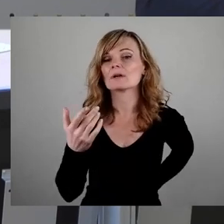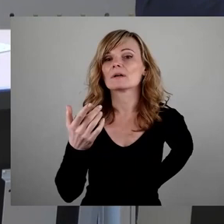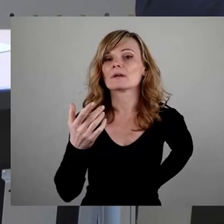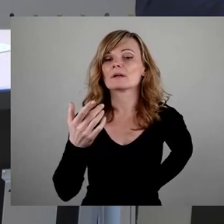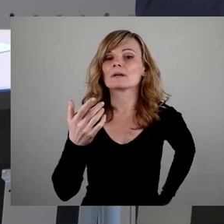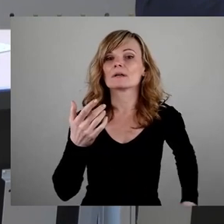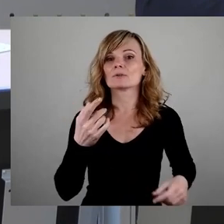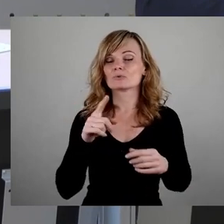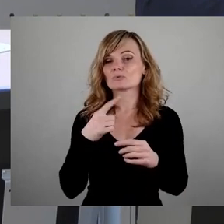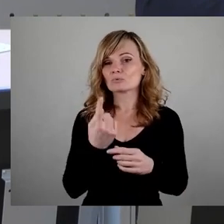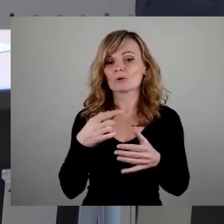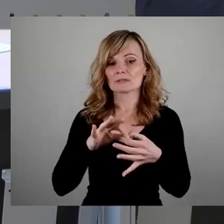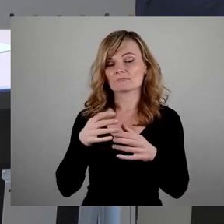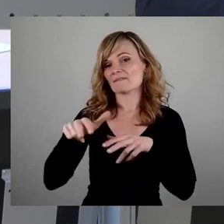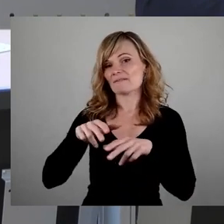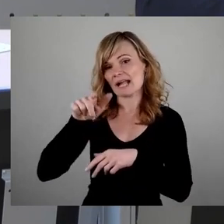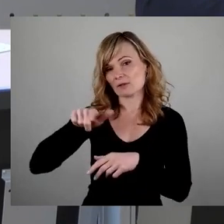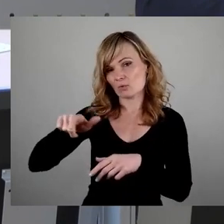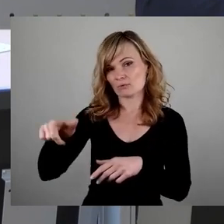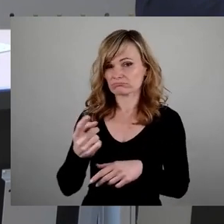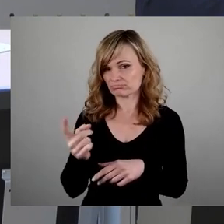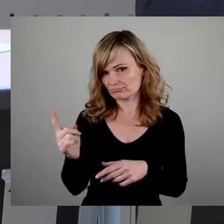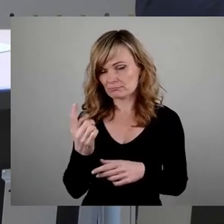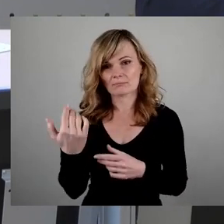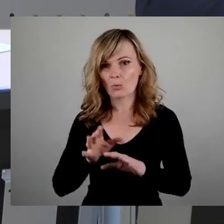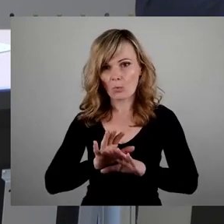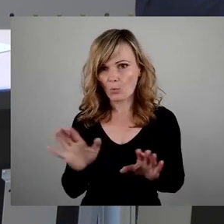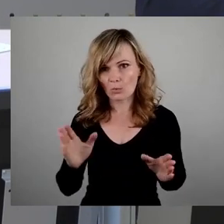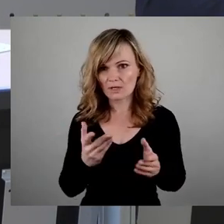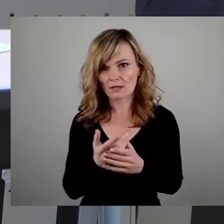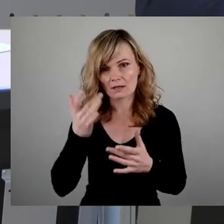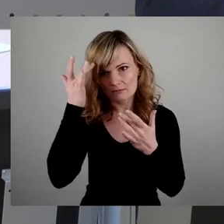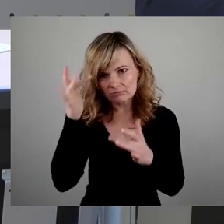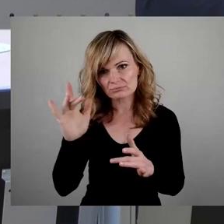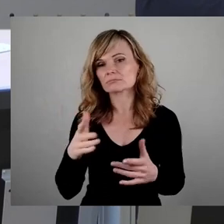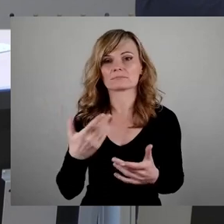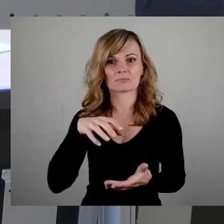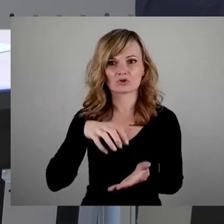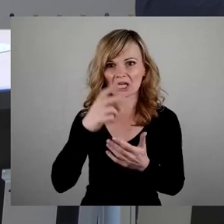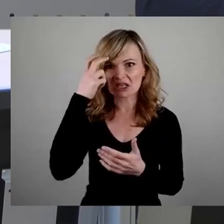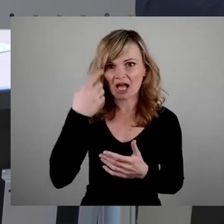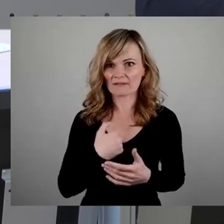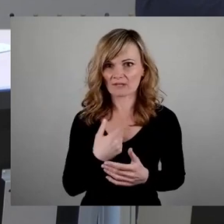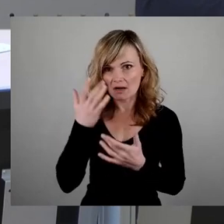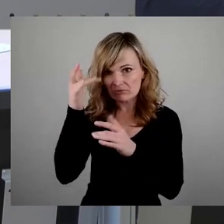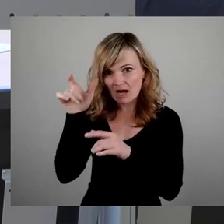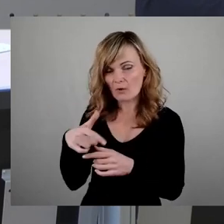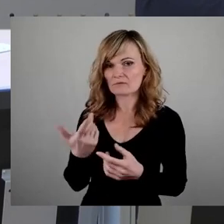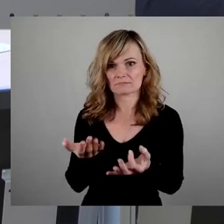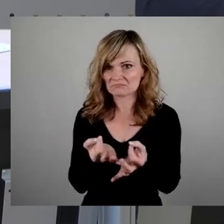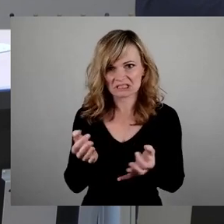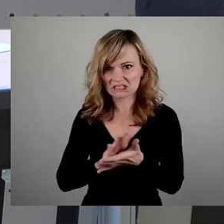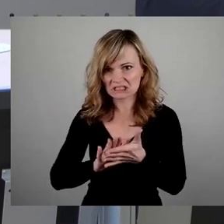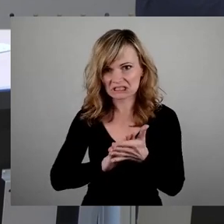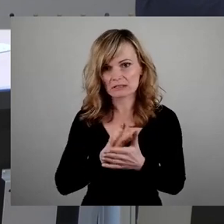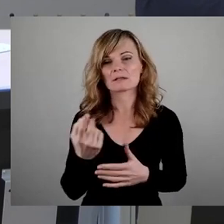Beauftragte, ohne dass es dafür eine Legitimation des Stadtrates in irgendeiner Form gibt. Es gibt aus dem Jahr 2018